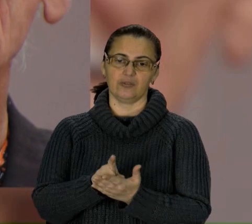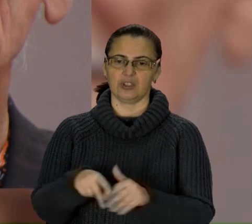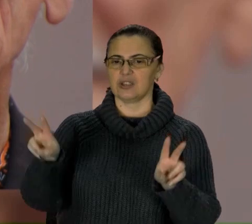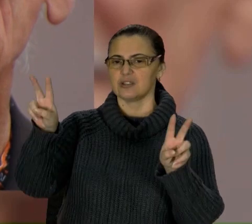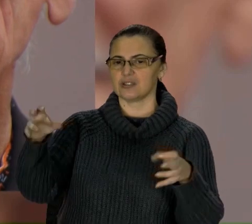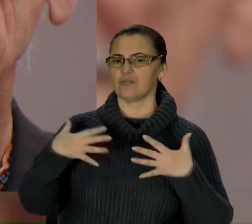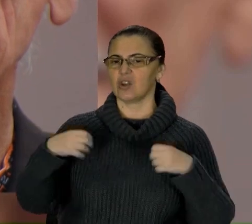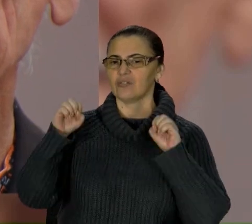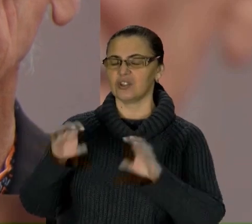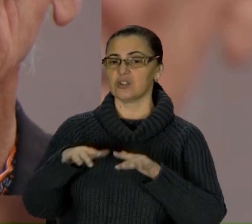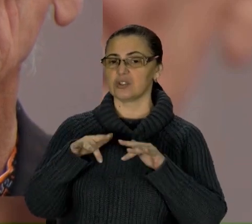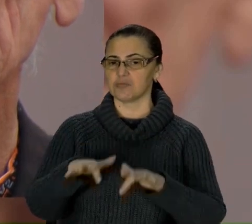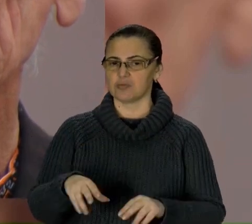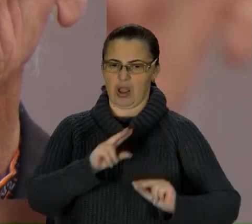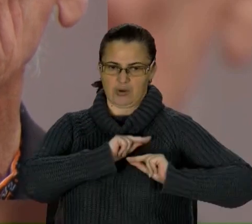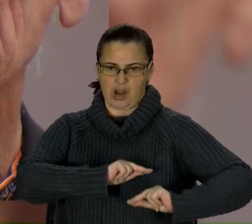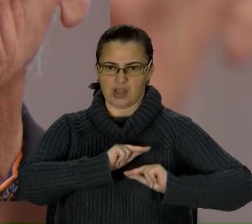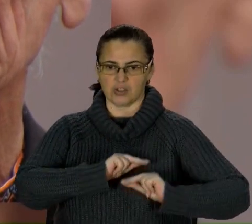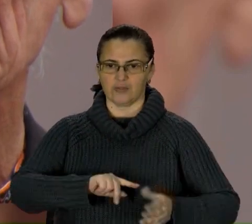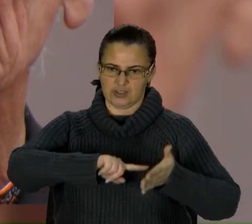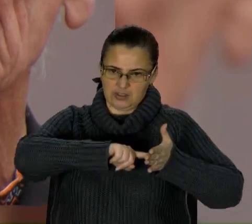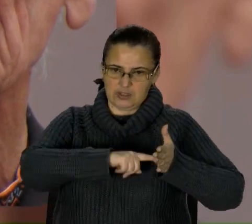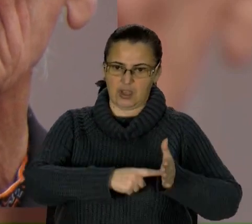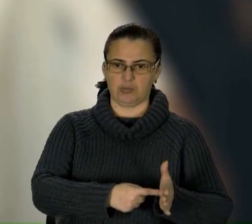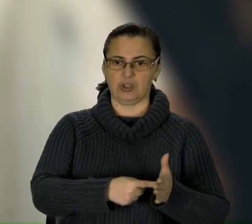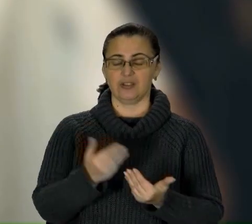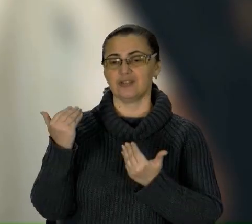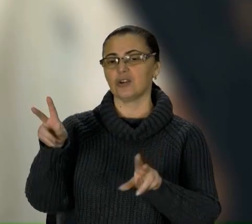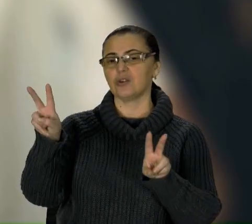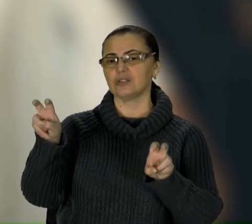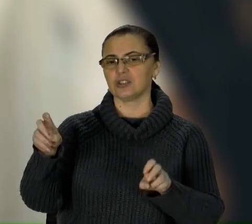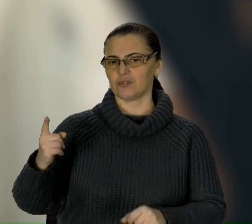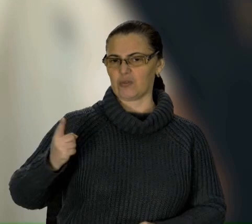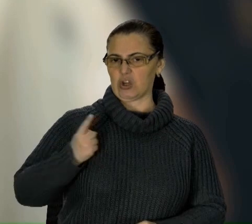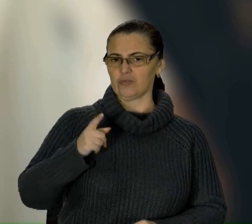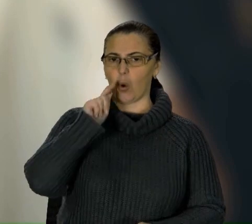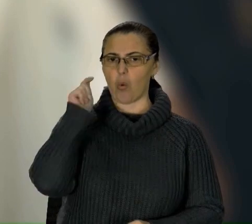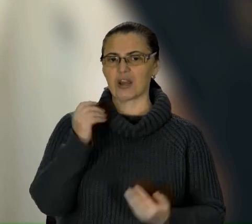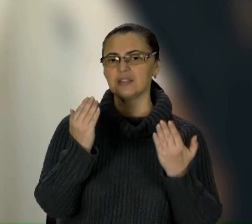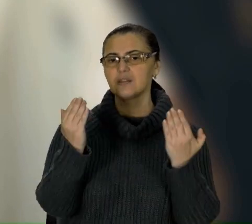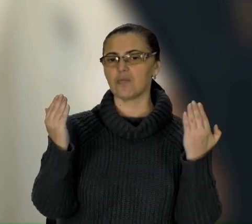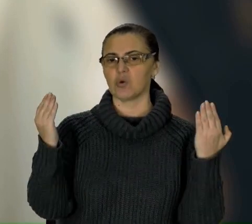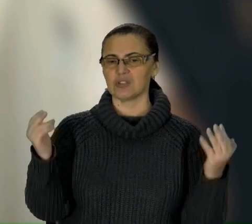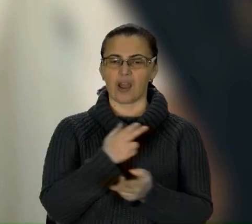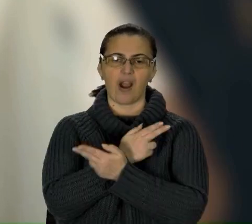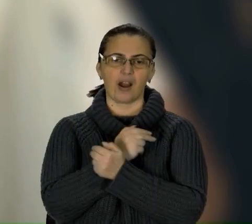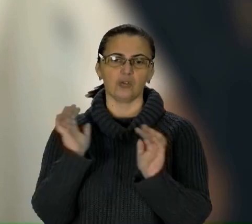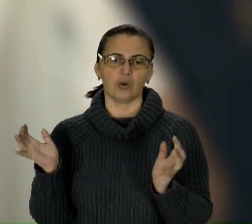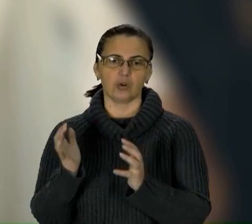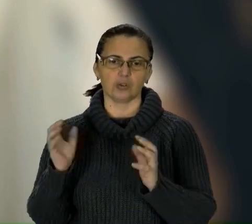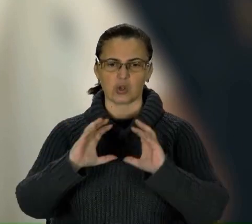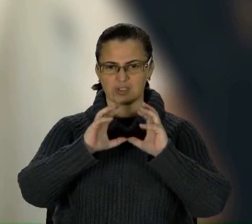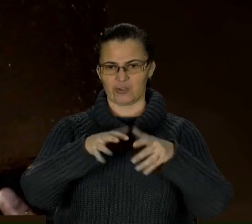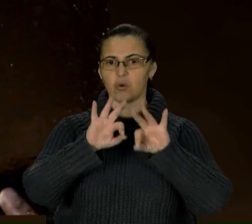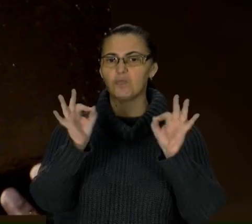відданості справі, працьовитості та наполегливості. Його називають вартовим українських музеїв, ангелом-охоронцем світового